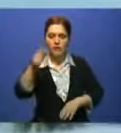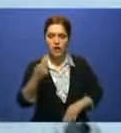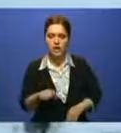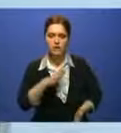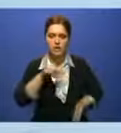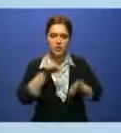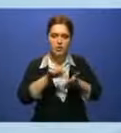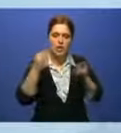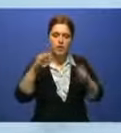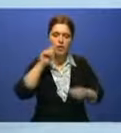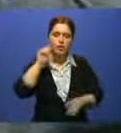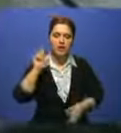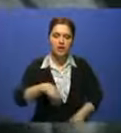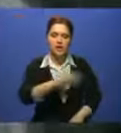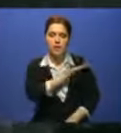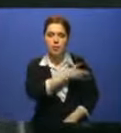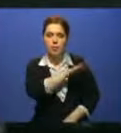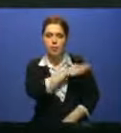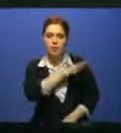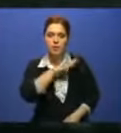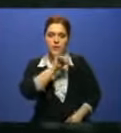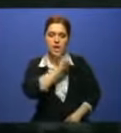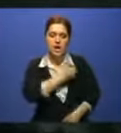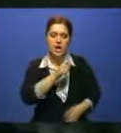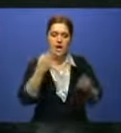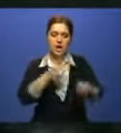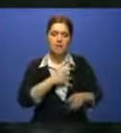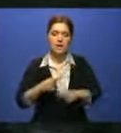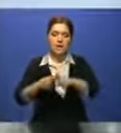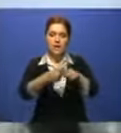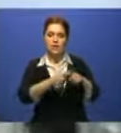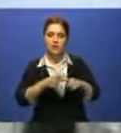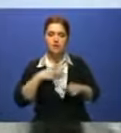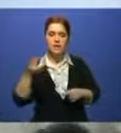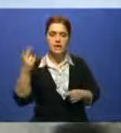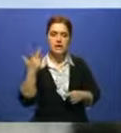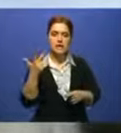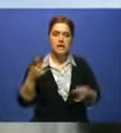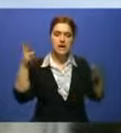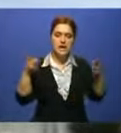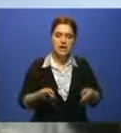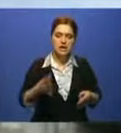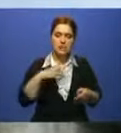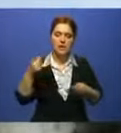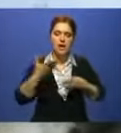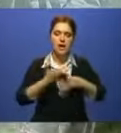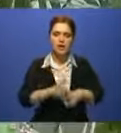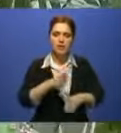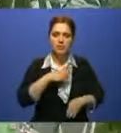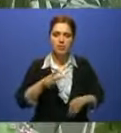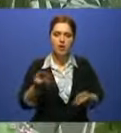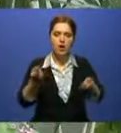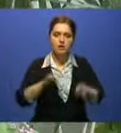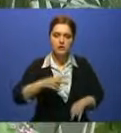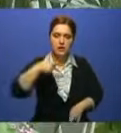освобождение Украины и Польши, разведывательные операции в Белоруссии и Прибалтике. Три ранения. Один из вражеских осколков ветеран до сих пор носит в